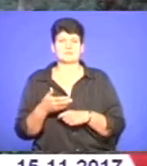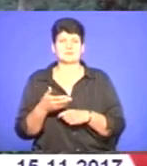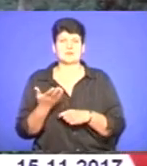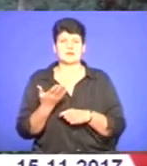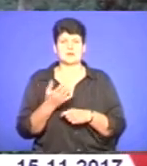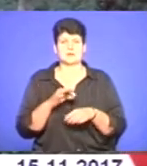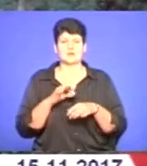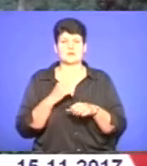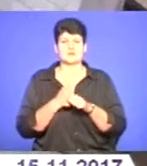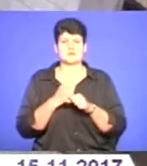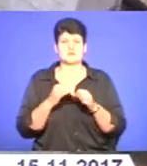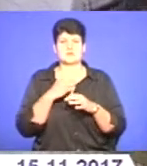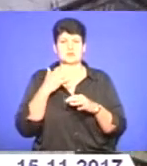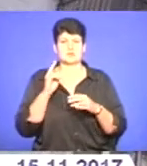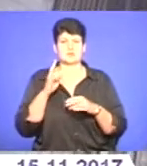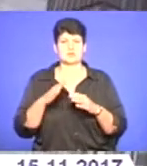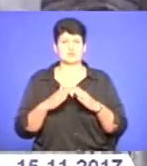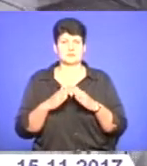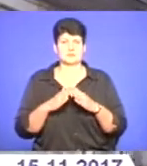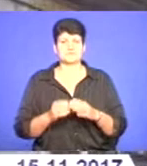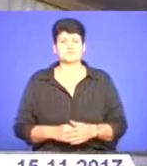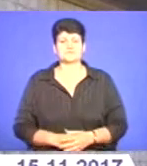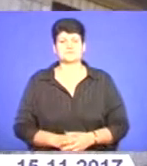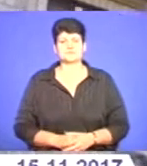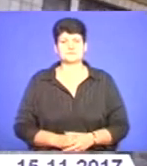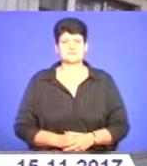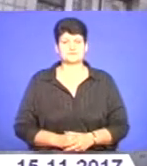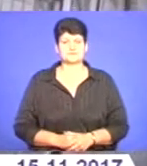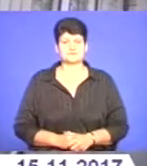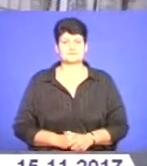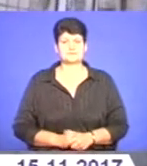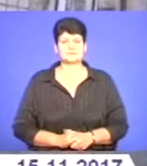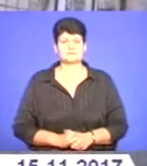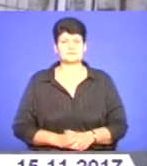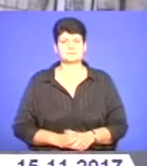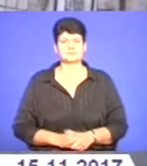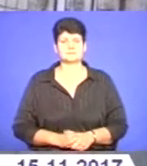здійснюється в багатоквартирному будинку. Богдана Сарабун, Андрій Прокопів, Вісті ТТБ